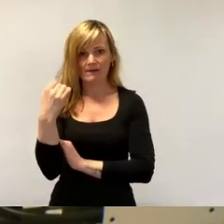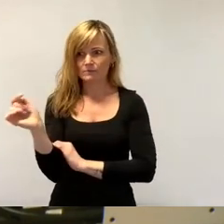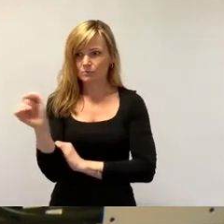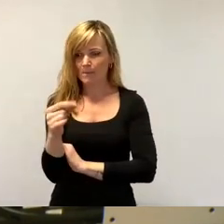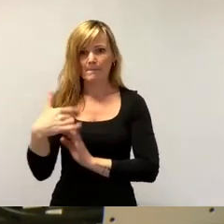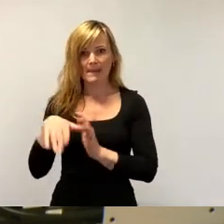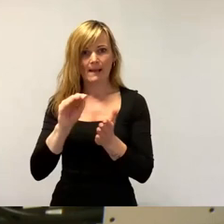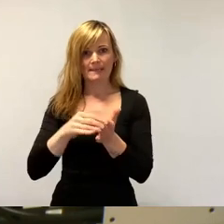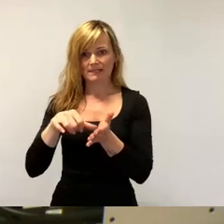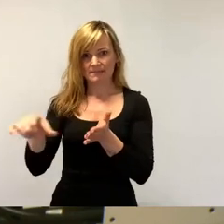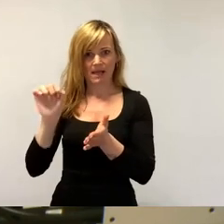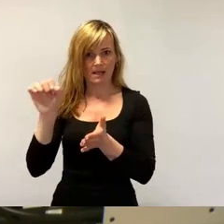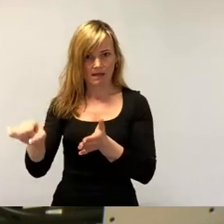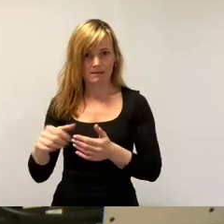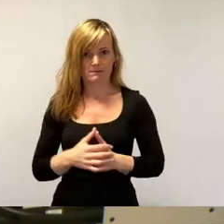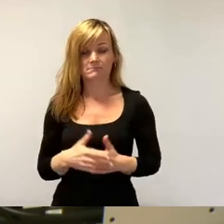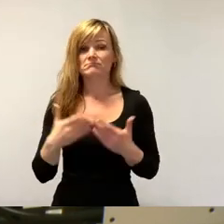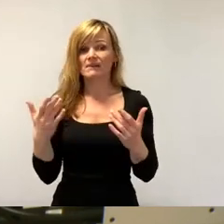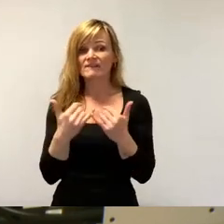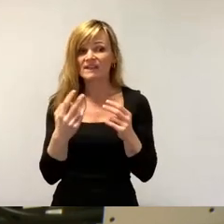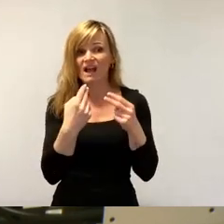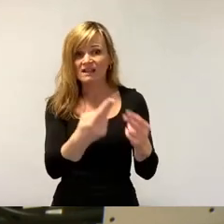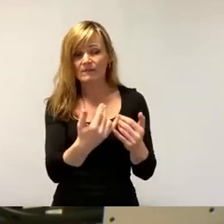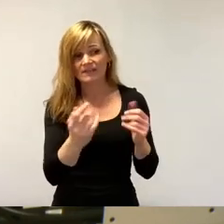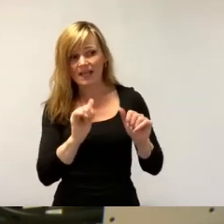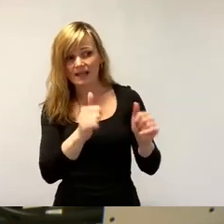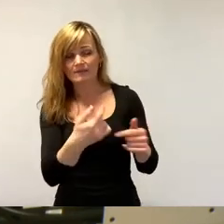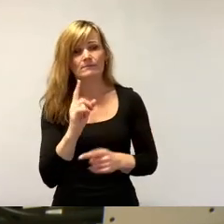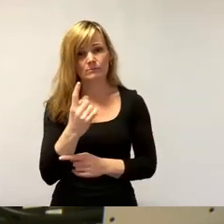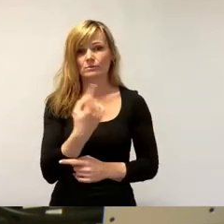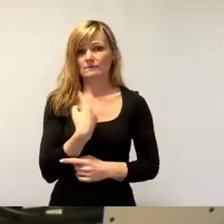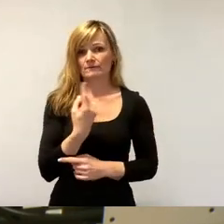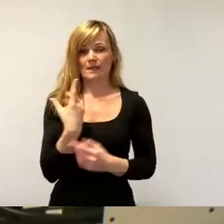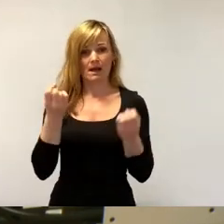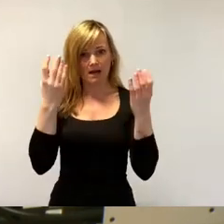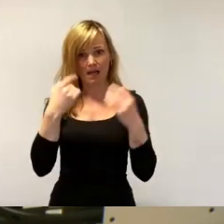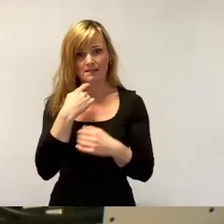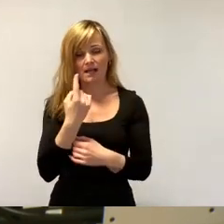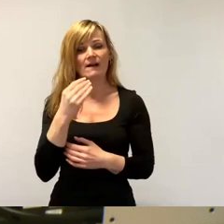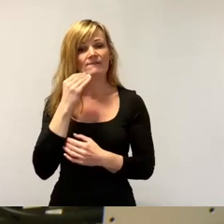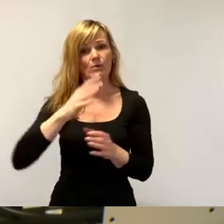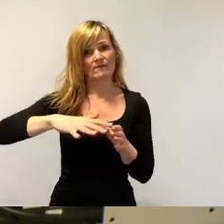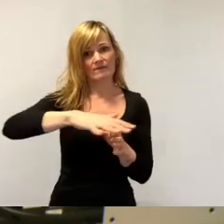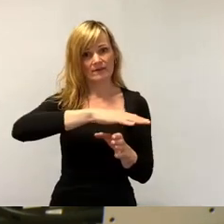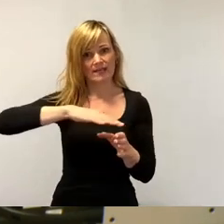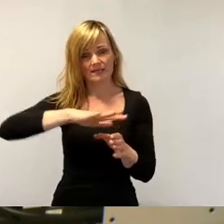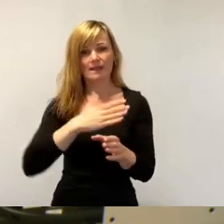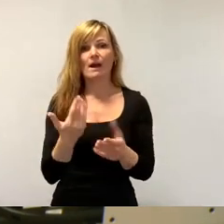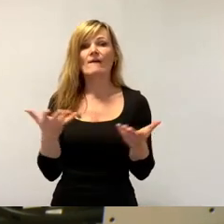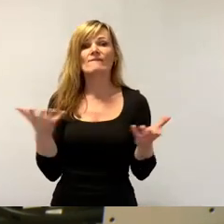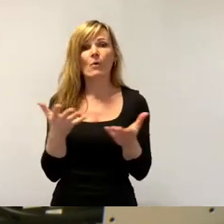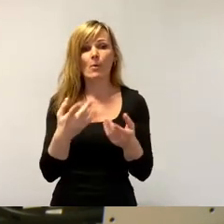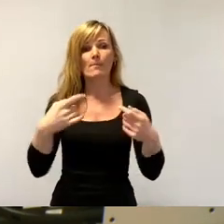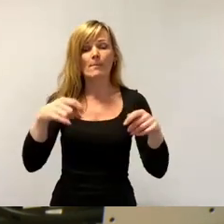Dem kann man nur begegnen, indem man klar sagt, wo werden Wohnflächen für den Zuzug von über 10